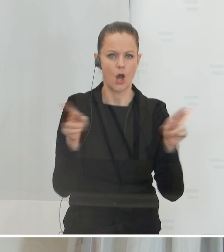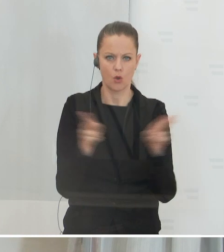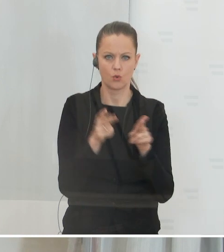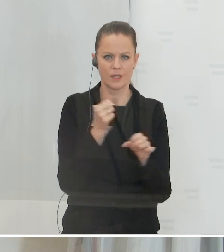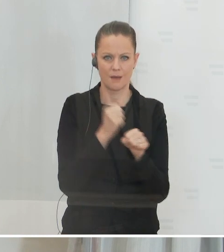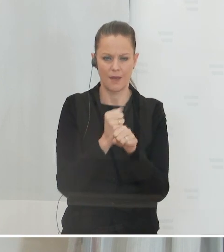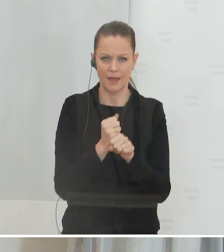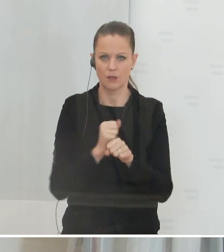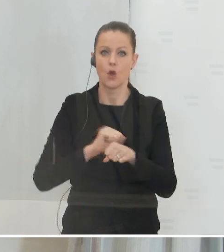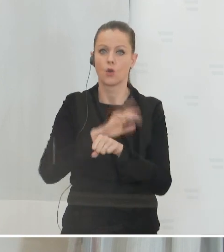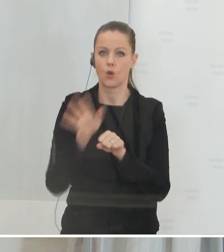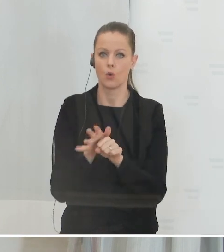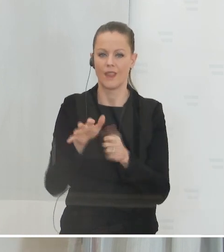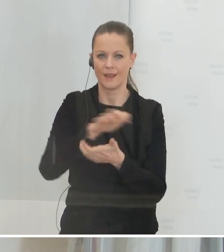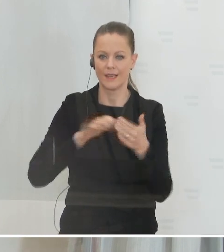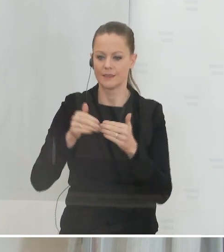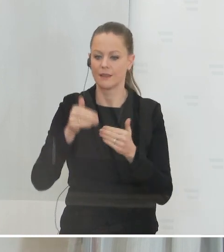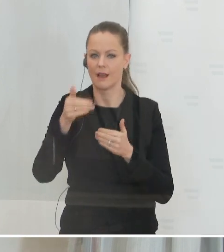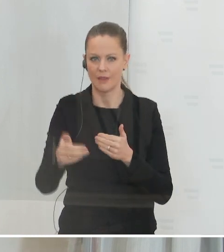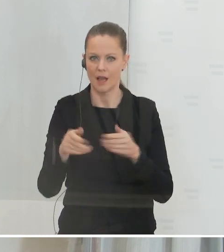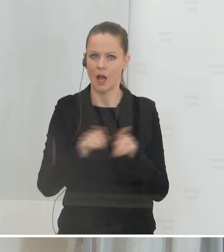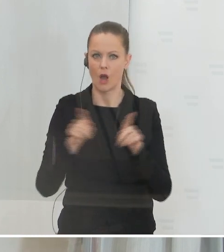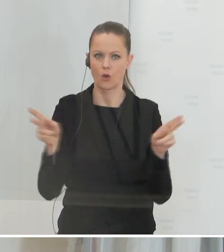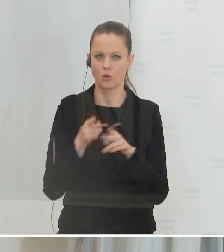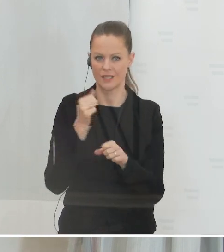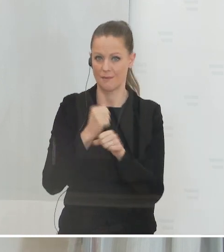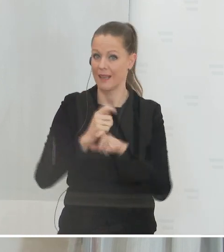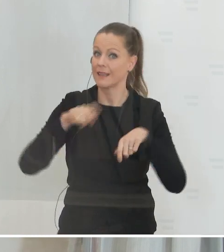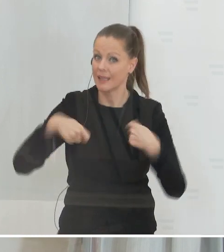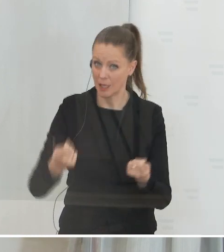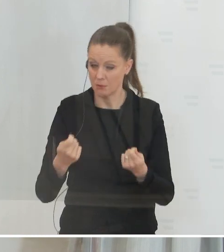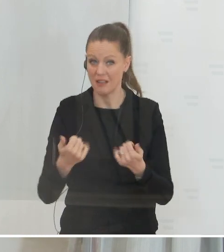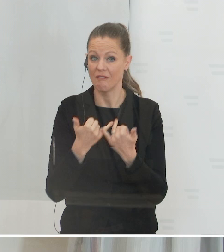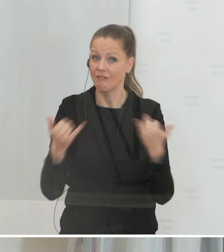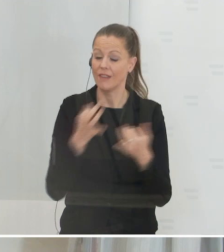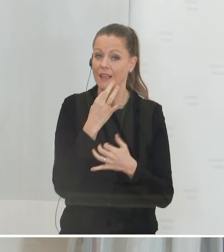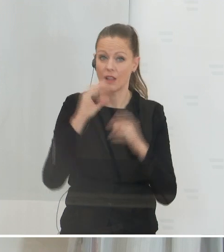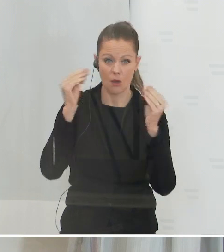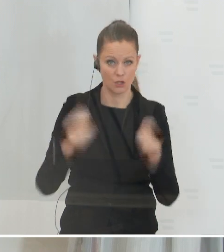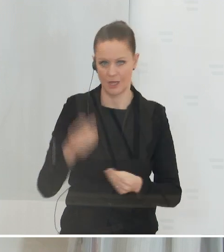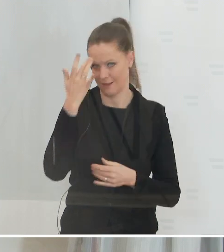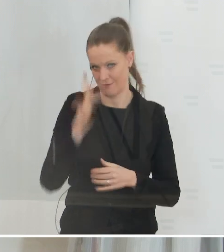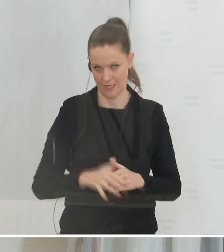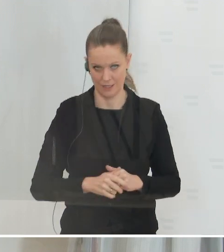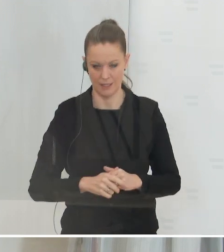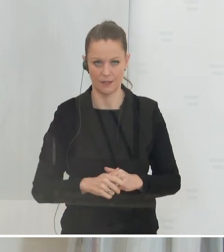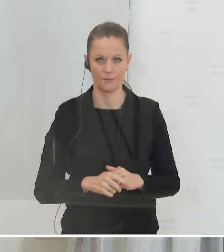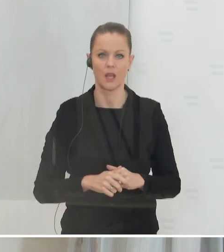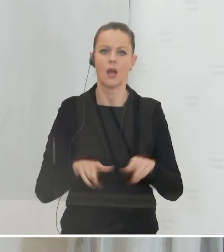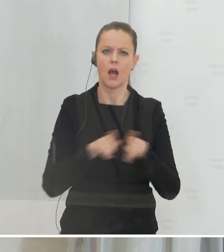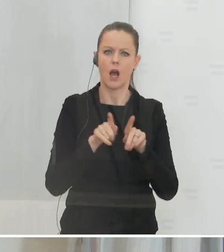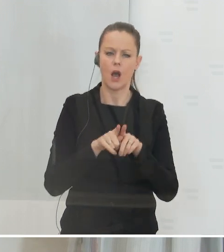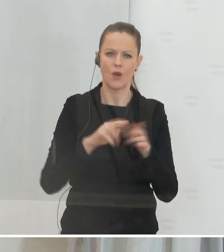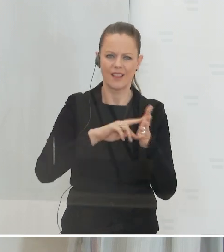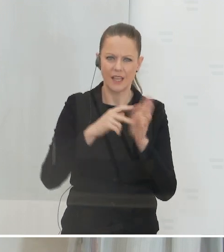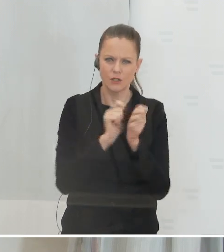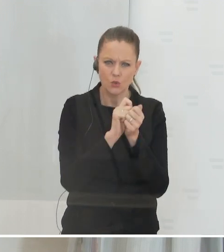nach der Corona-Krise Kurzarbeit geben. Die Frage ist, wie sie genau ausgestaltet ist. Wir werden eine technische Anpassung vornehmen. Das ist der entscheidende Punkt.